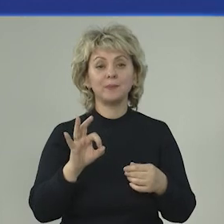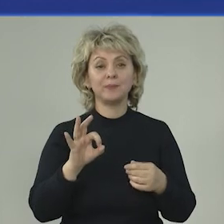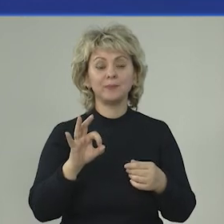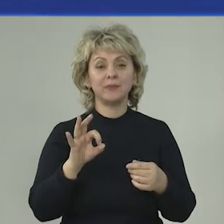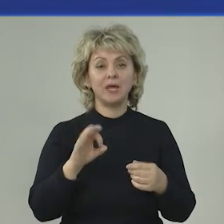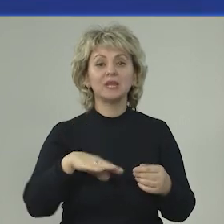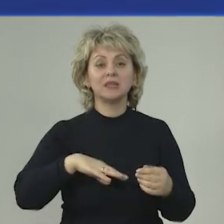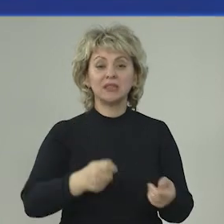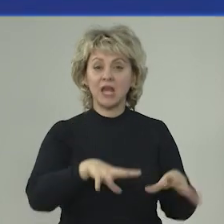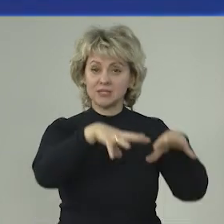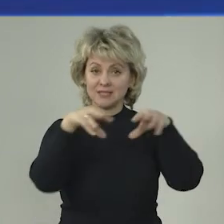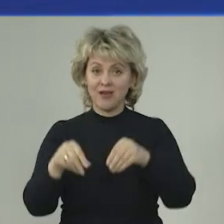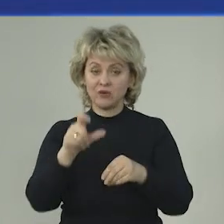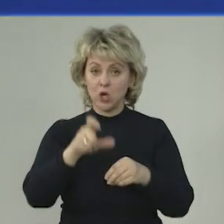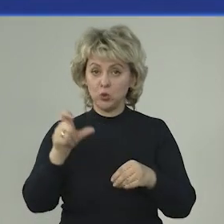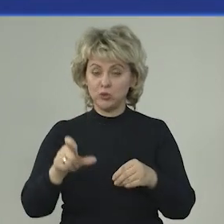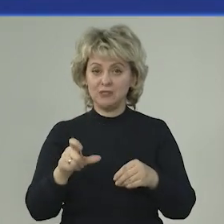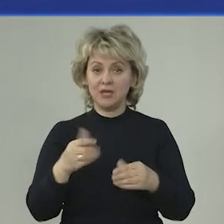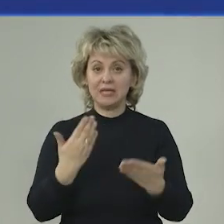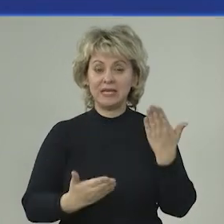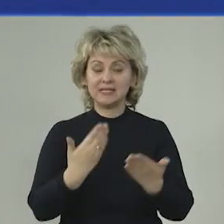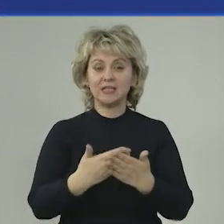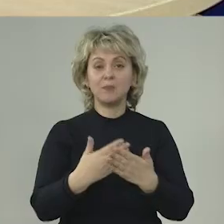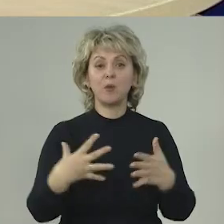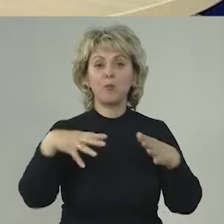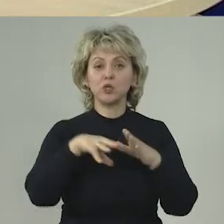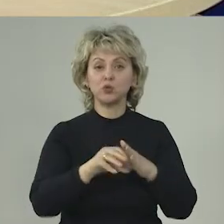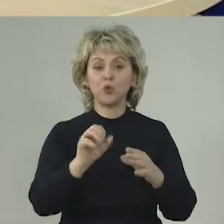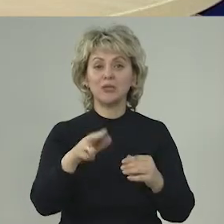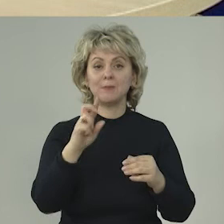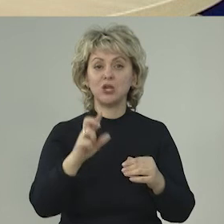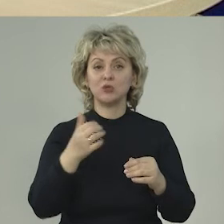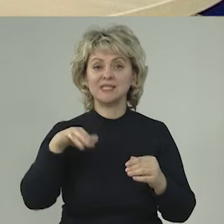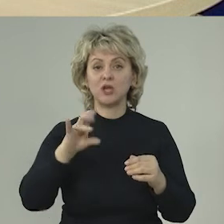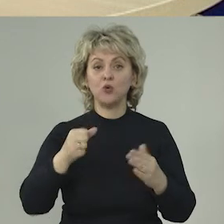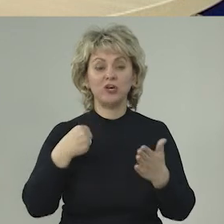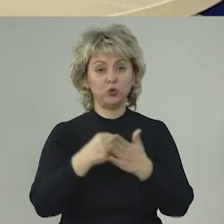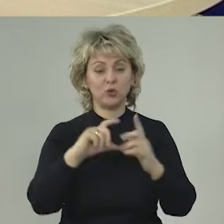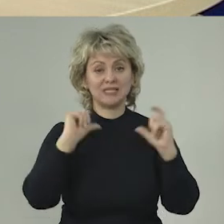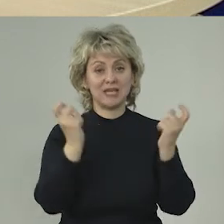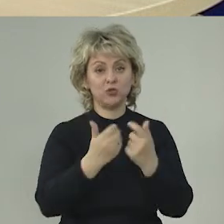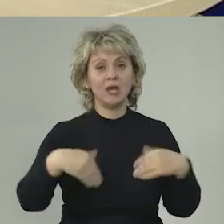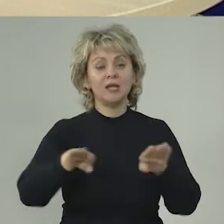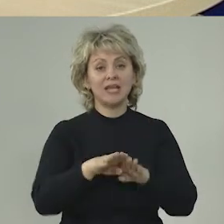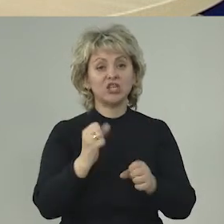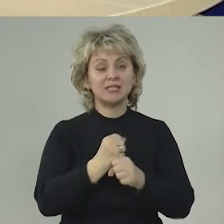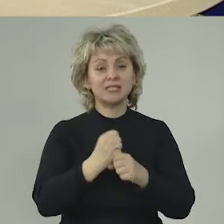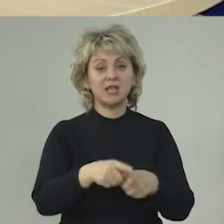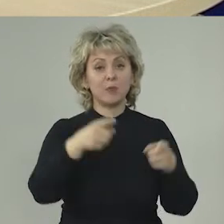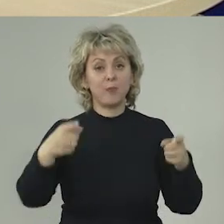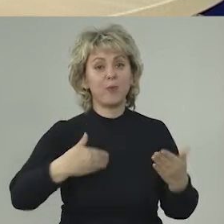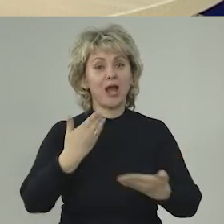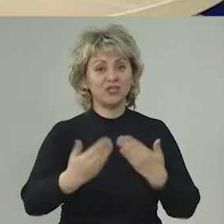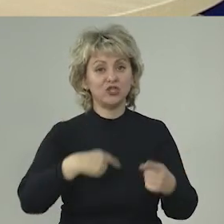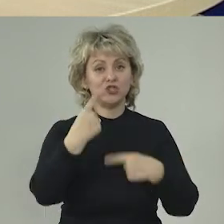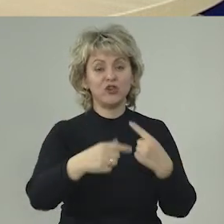доставка людей, если, например, по сути дела, от Садовой до стадиона можно сделать променад,